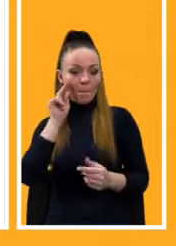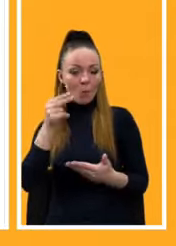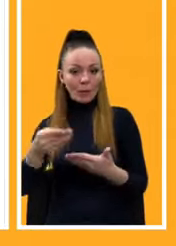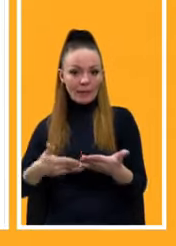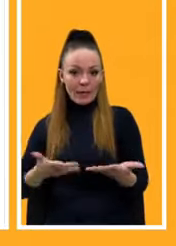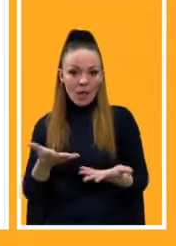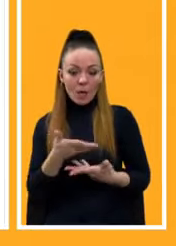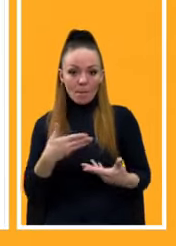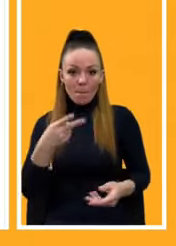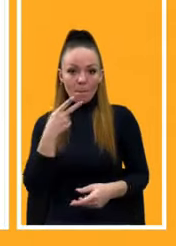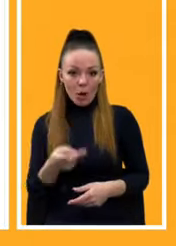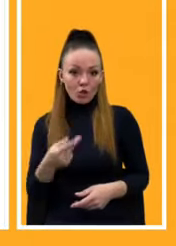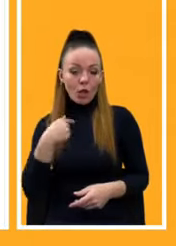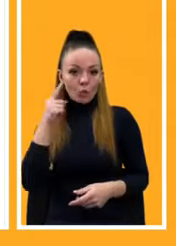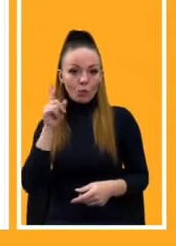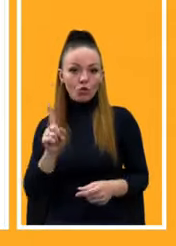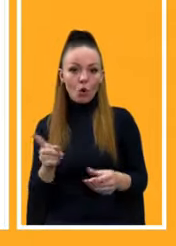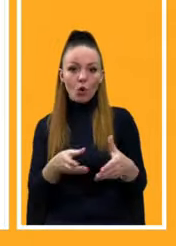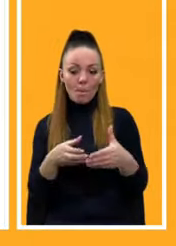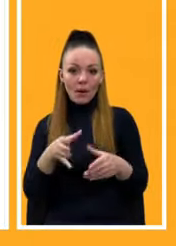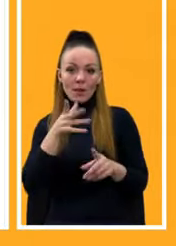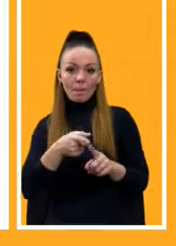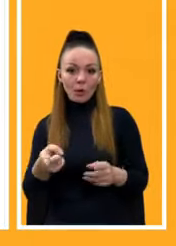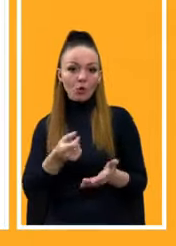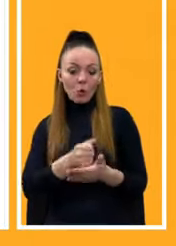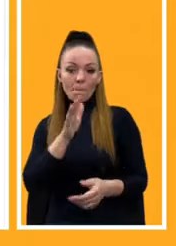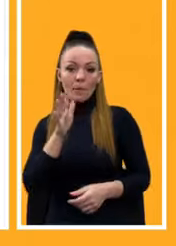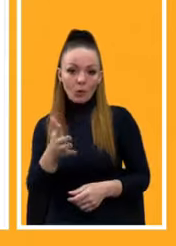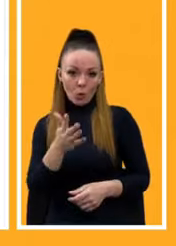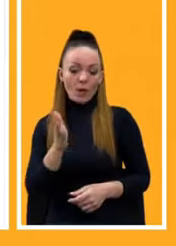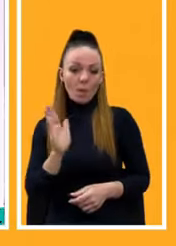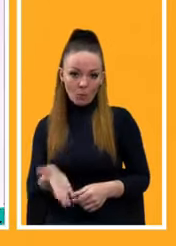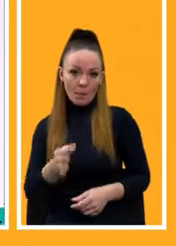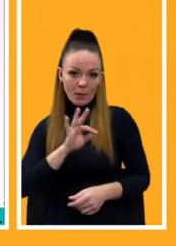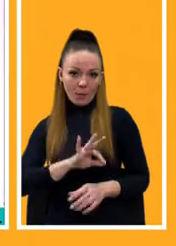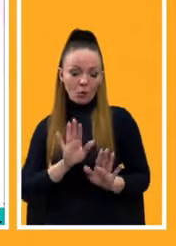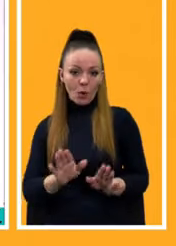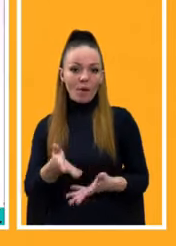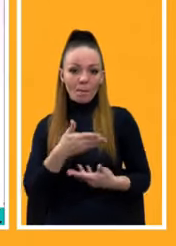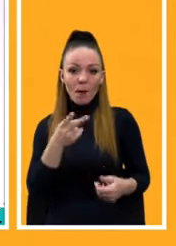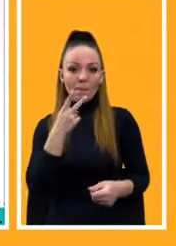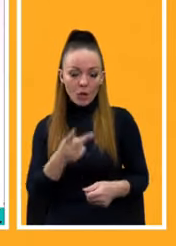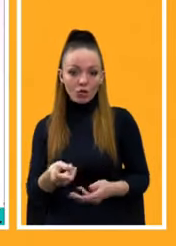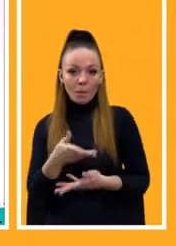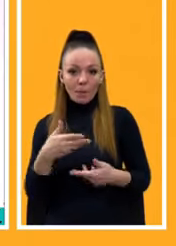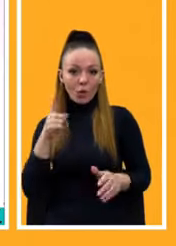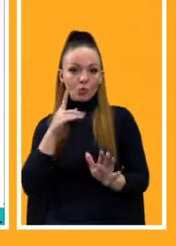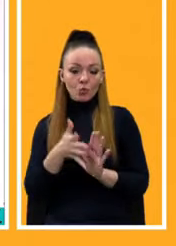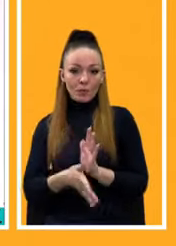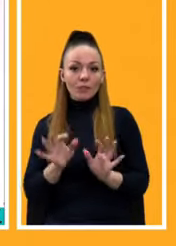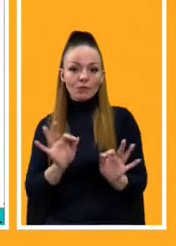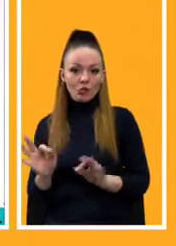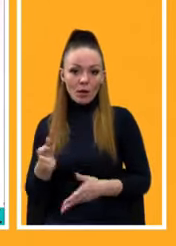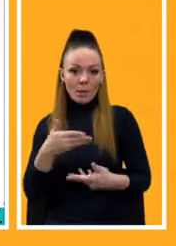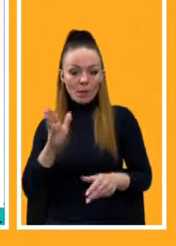бачимо, я думаю, що компанія в періоді до п'яти років, вона точно буде прибуткова. Тобто ми це бачимо, ми це розуміємо. Звичайно, ми будемо намагатись,